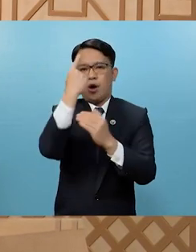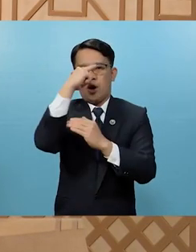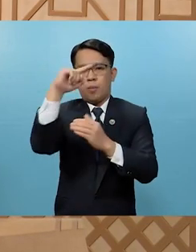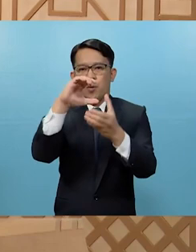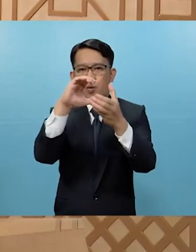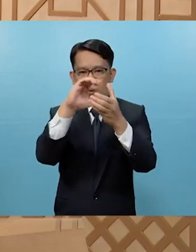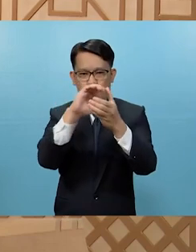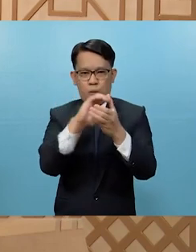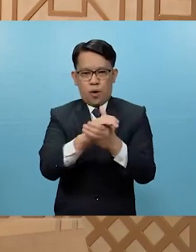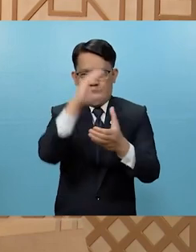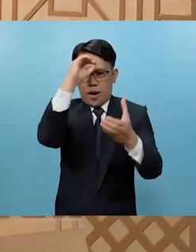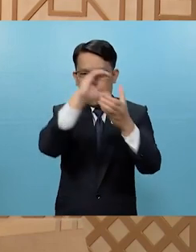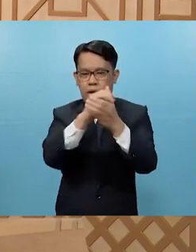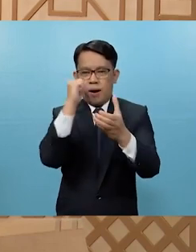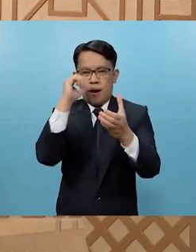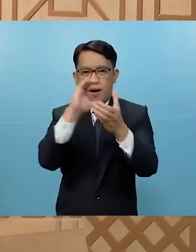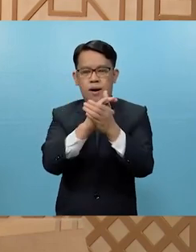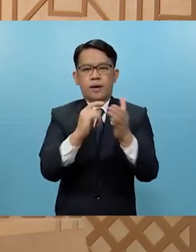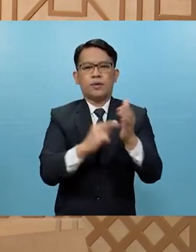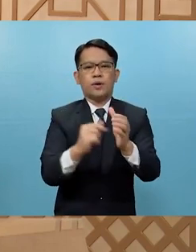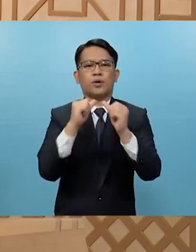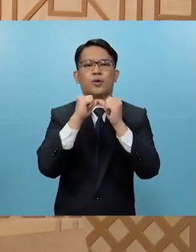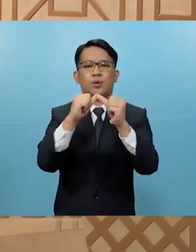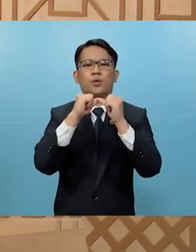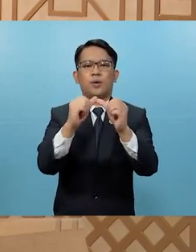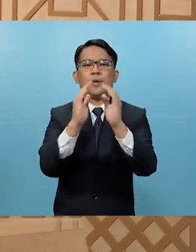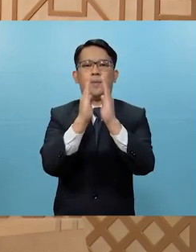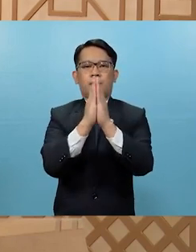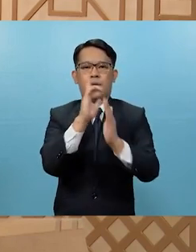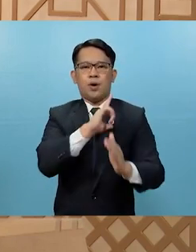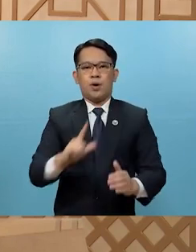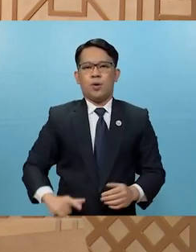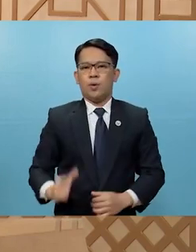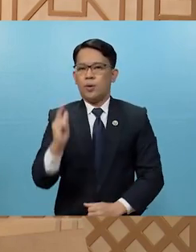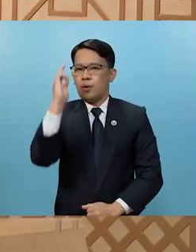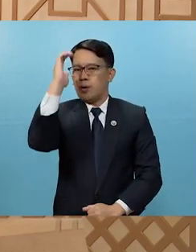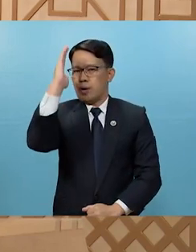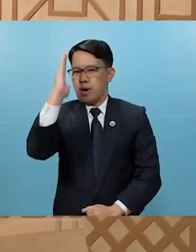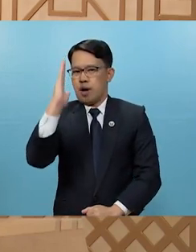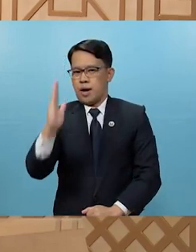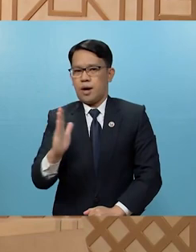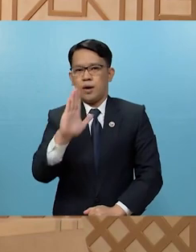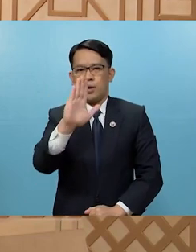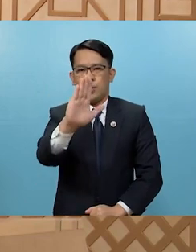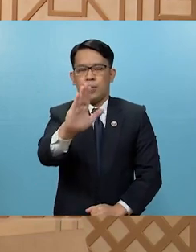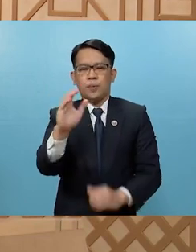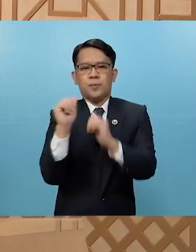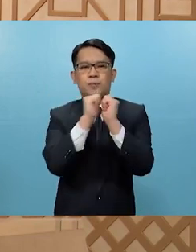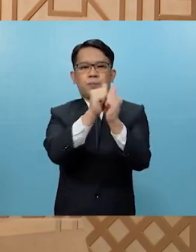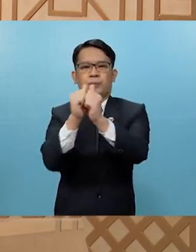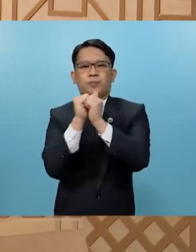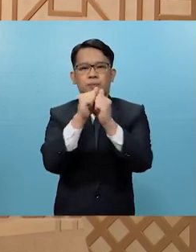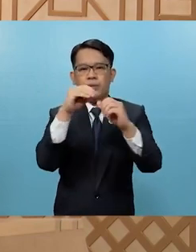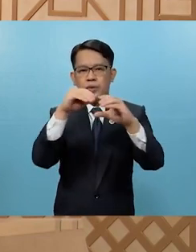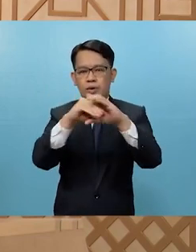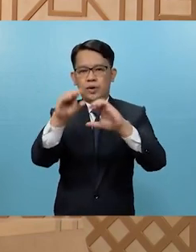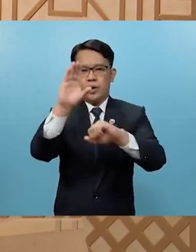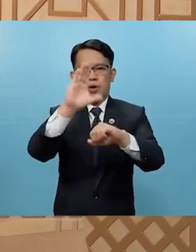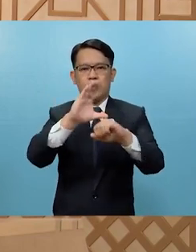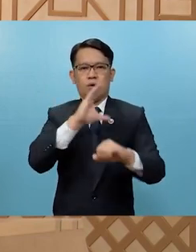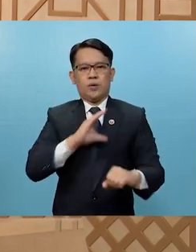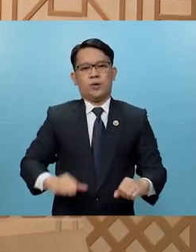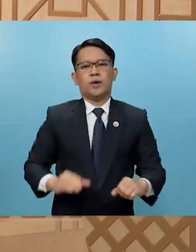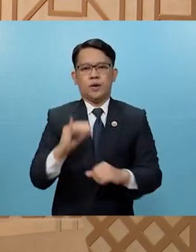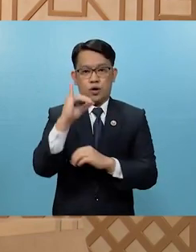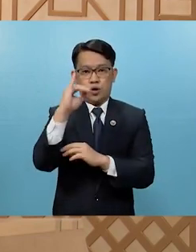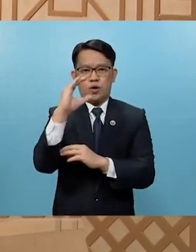sa mag-asawa At ito po ang patuloy naming panalangin sa Panginoon Diyos na makasama namin kayo sa loob ng Iglesia ni